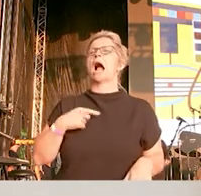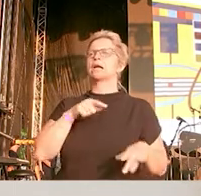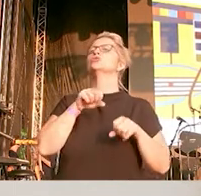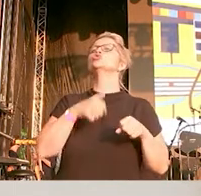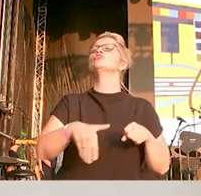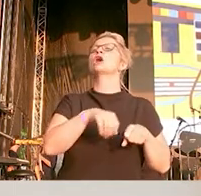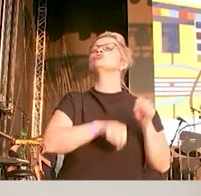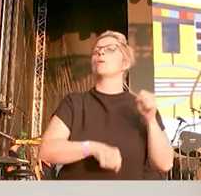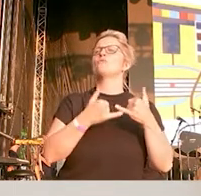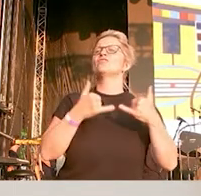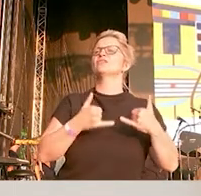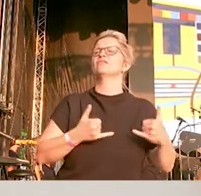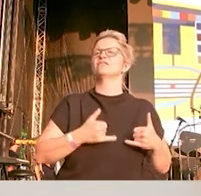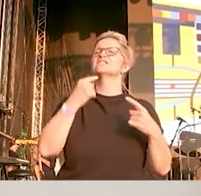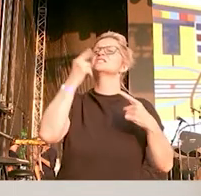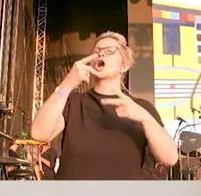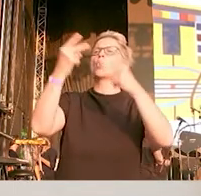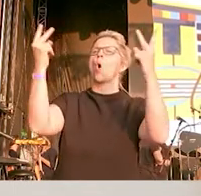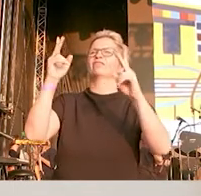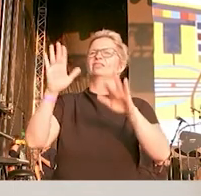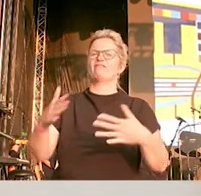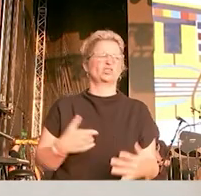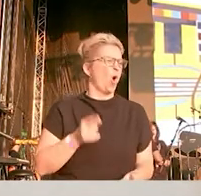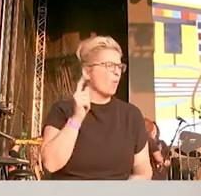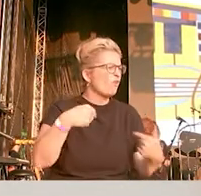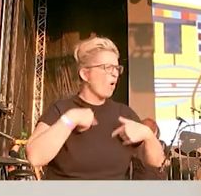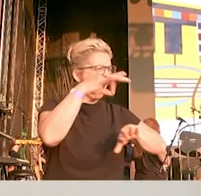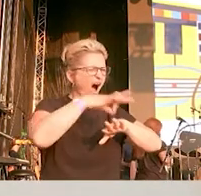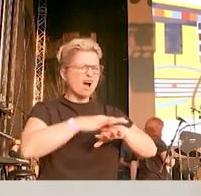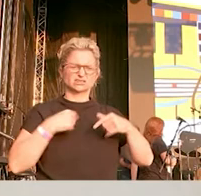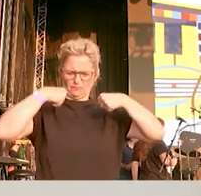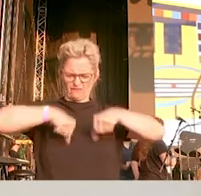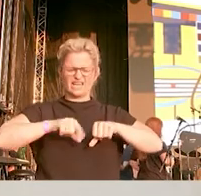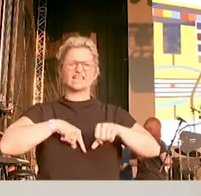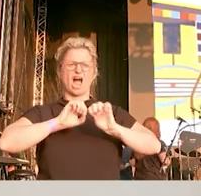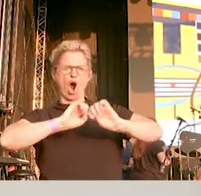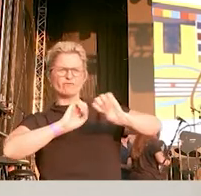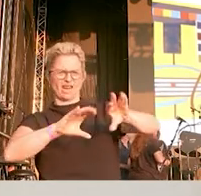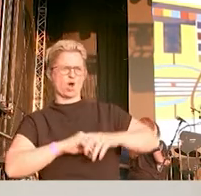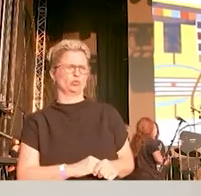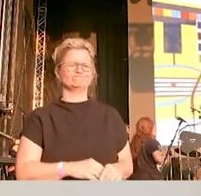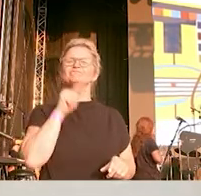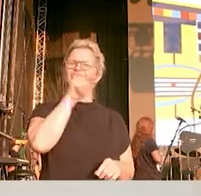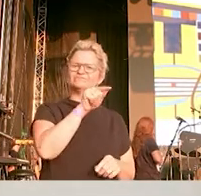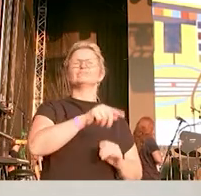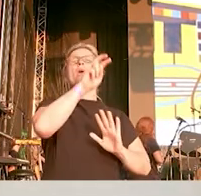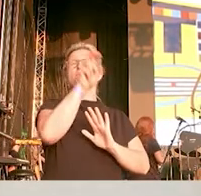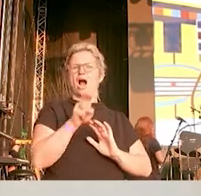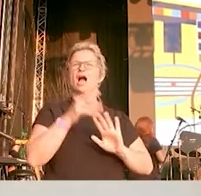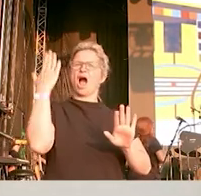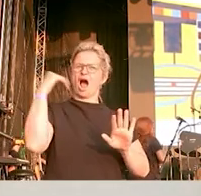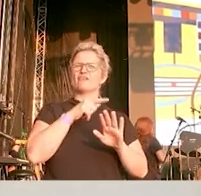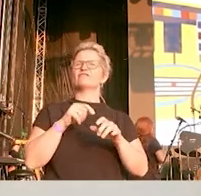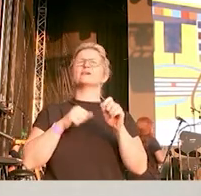und wie sie Abbrüche machen, was eigentlich ja ärztliche Aufklärung ist. Und dieser Paragraf ist benutzt worden von